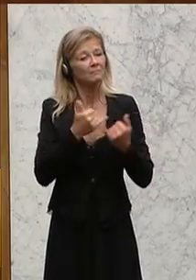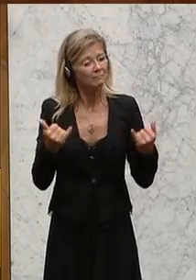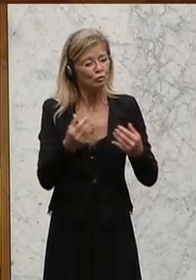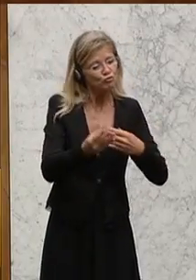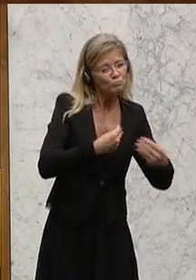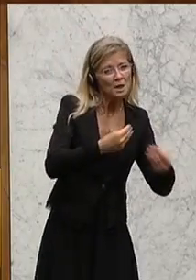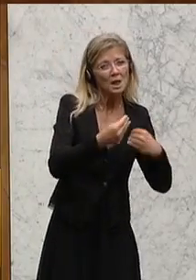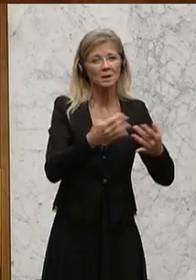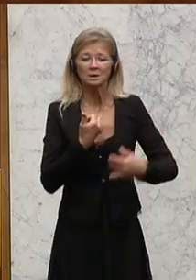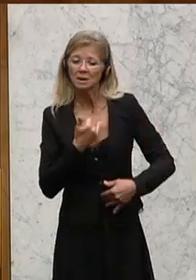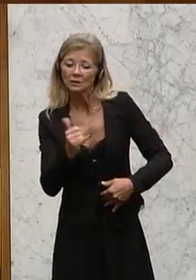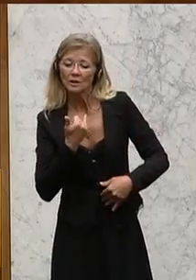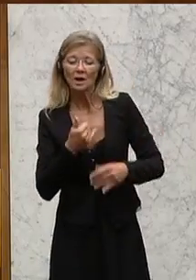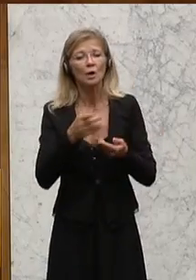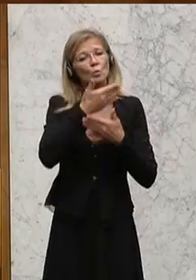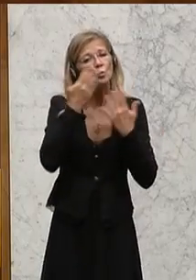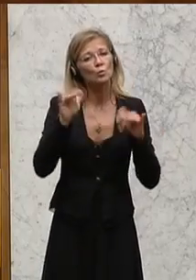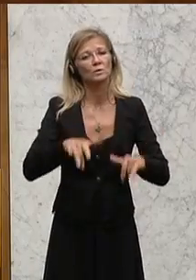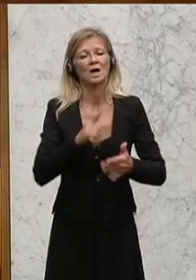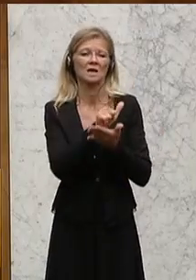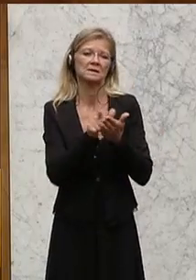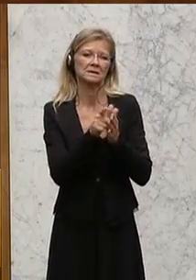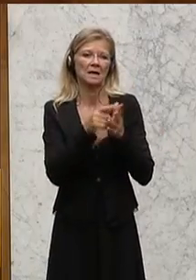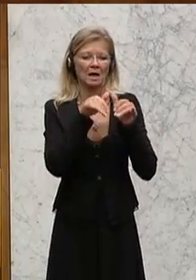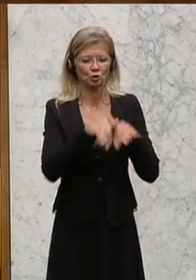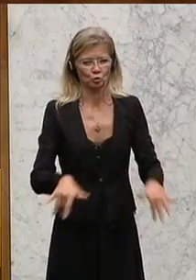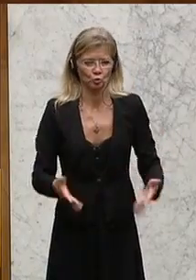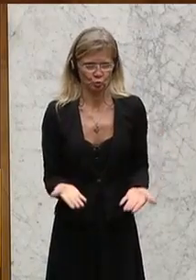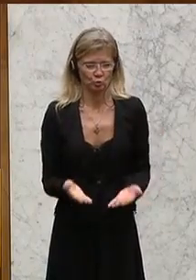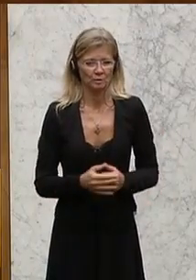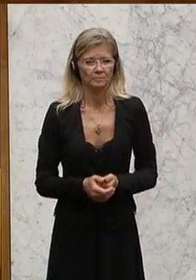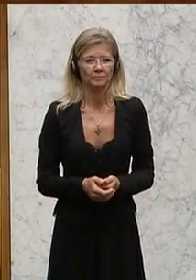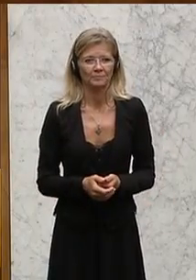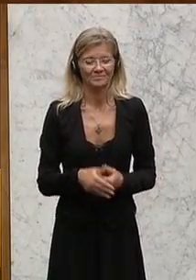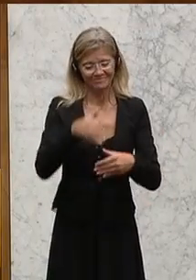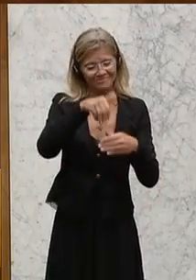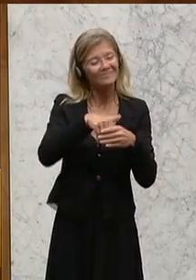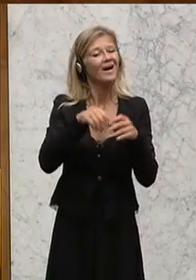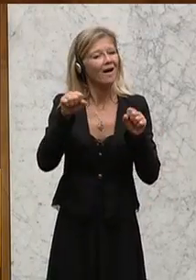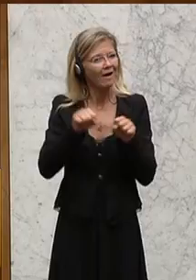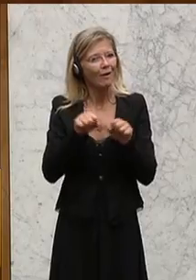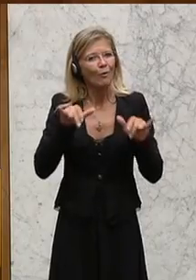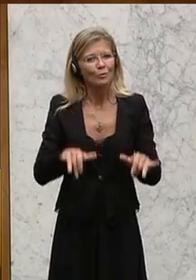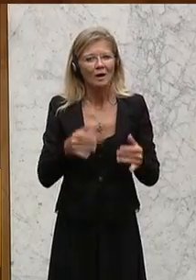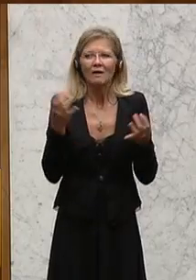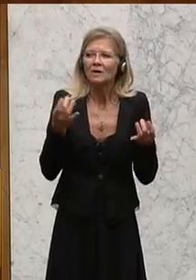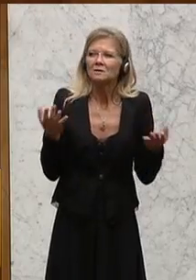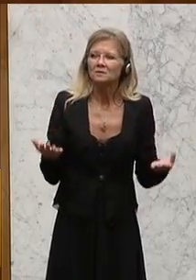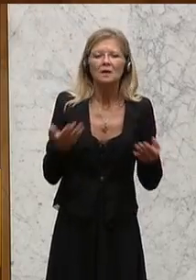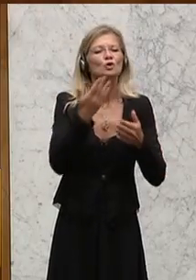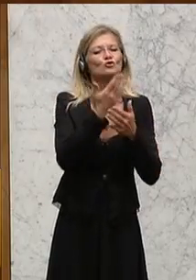besondere Zeitstruktur eingebunden sein. Darin enthalten sind auch Sprache- und